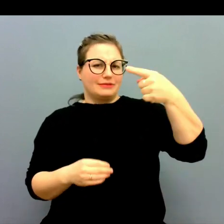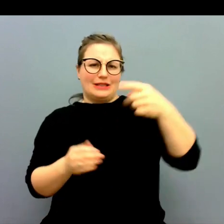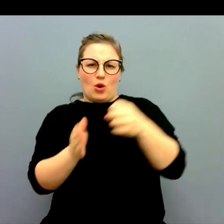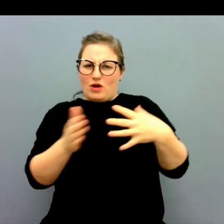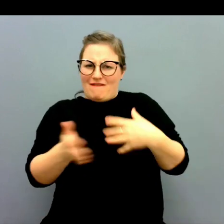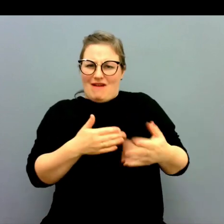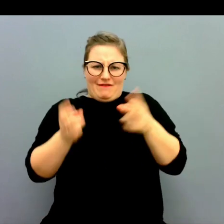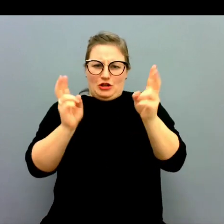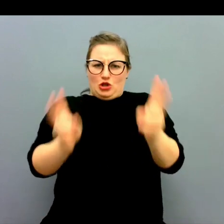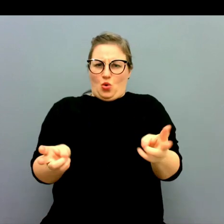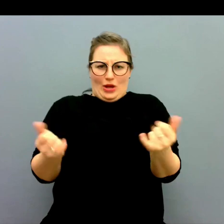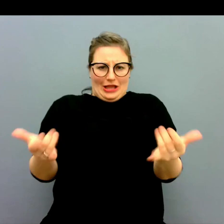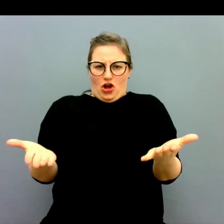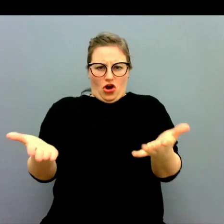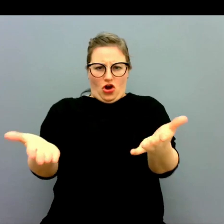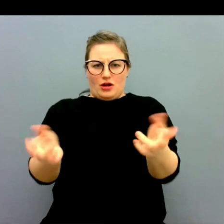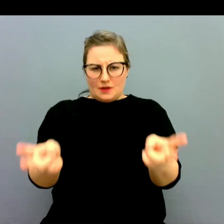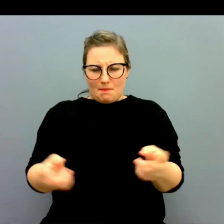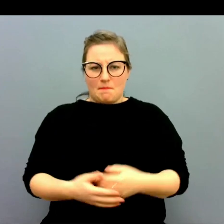till att det ser ut så här?